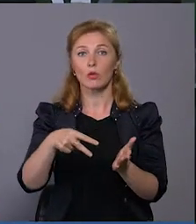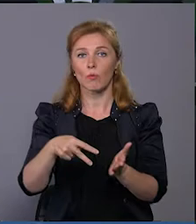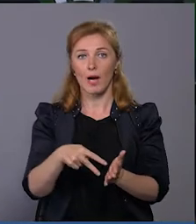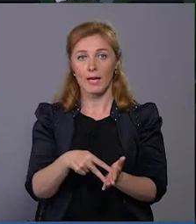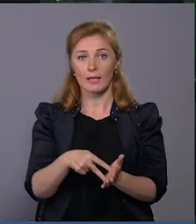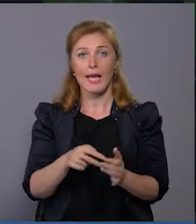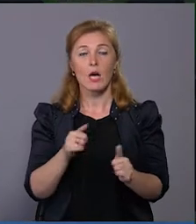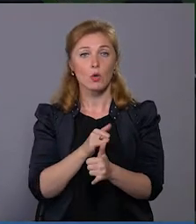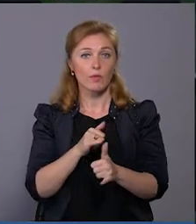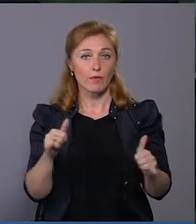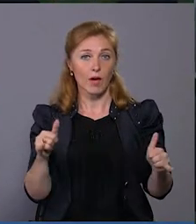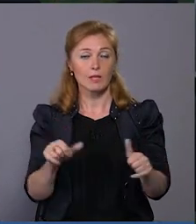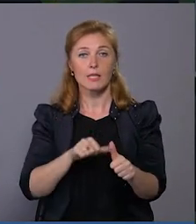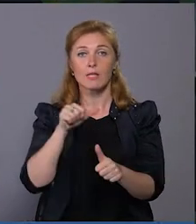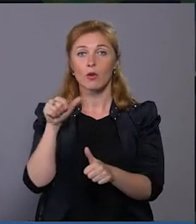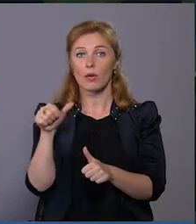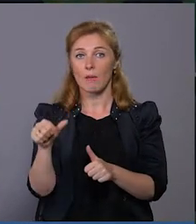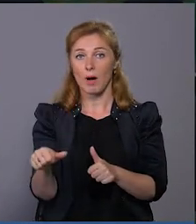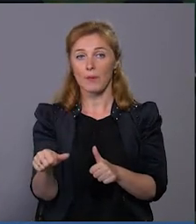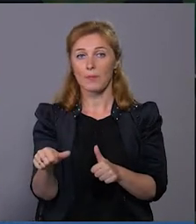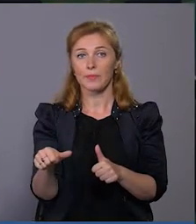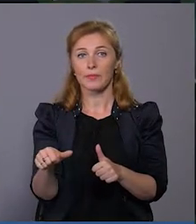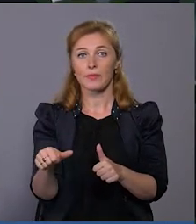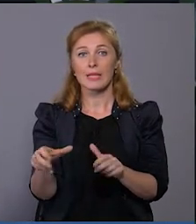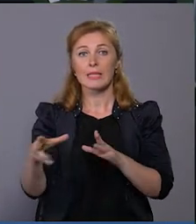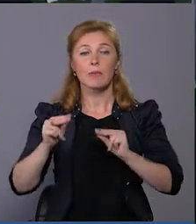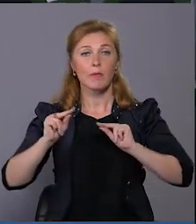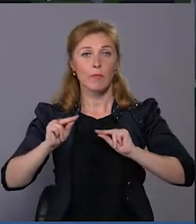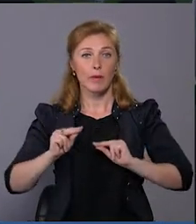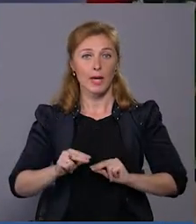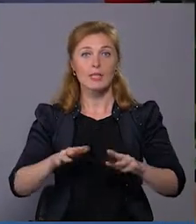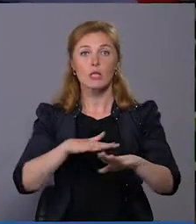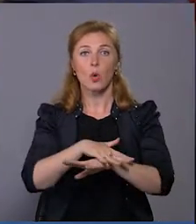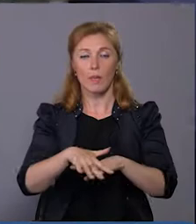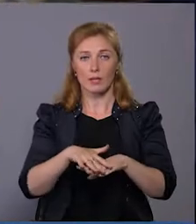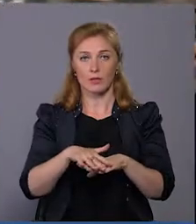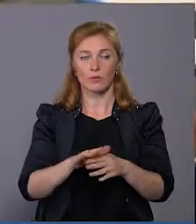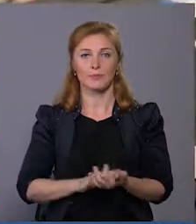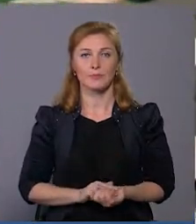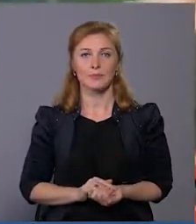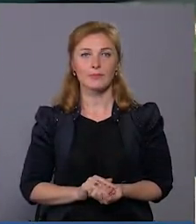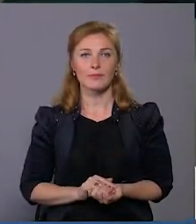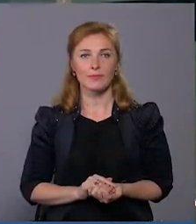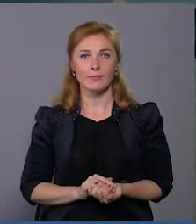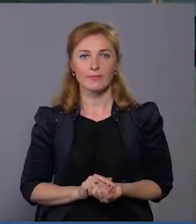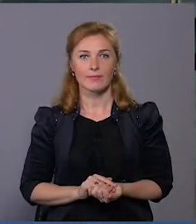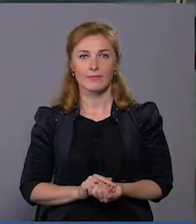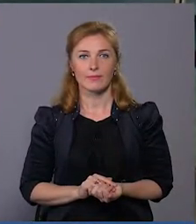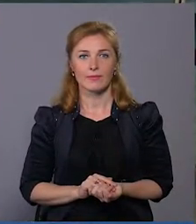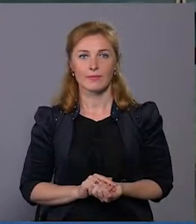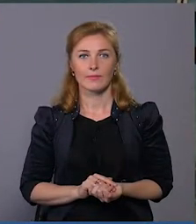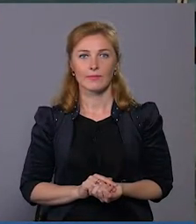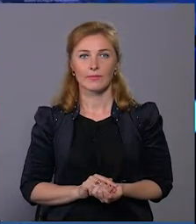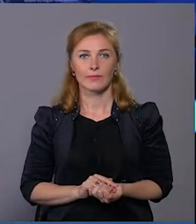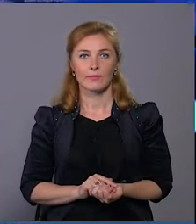розвиватися, зокрема, співпраці з громадськістю. Ірина Аріон, Валерій Толеховський – Новини міста.